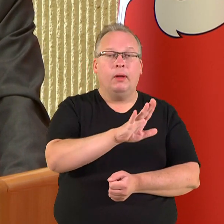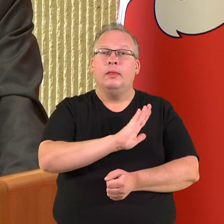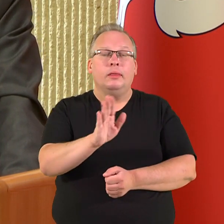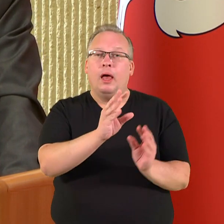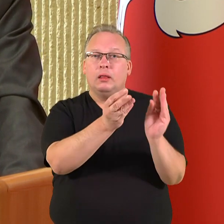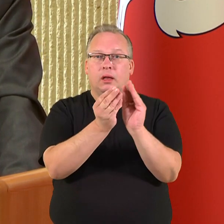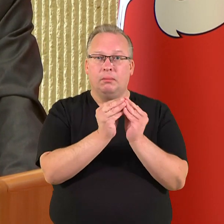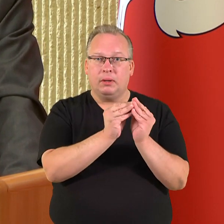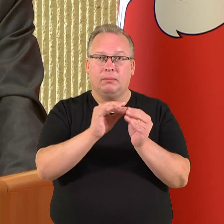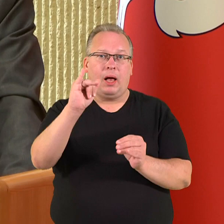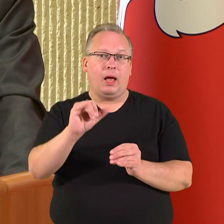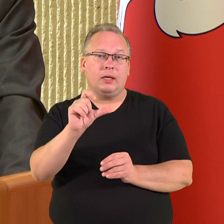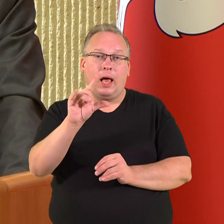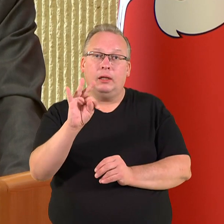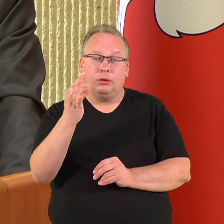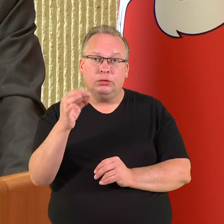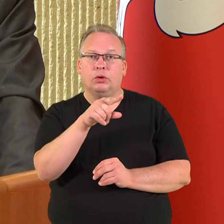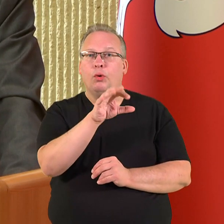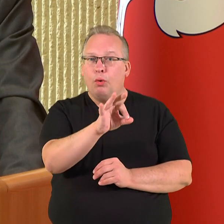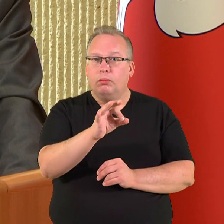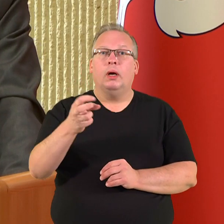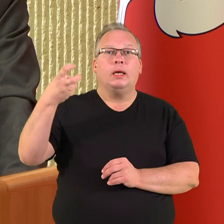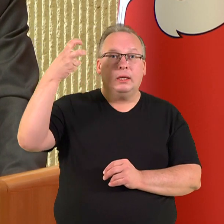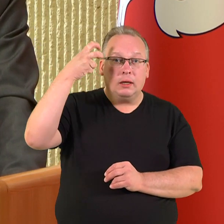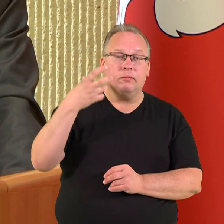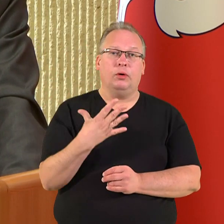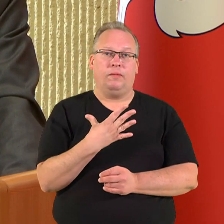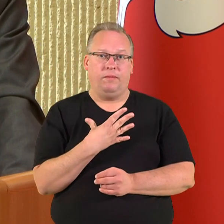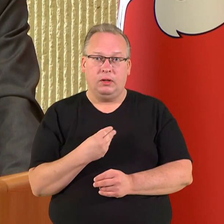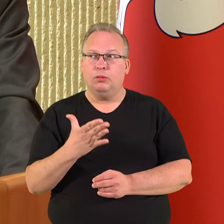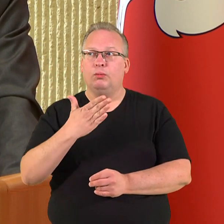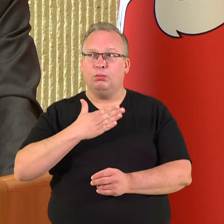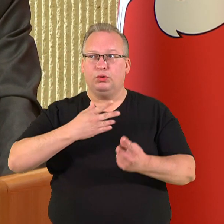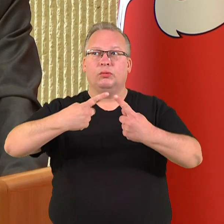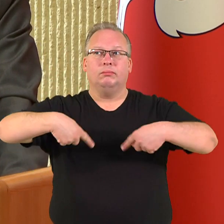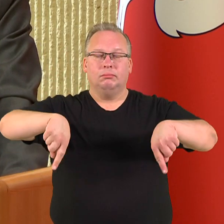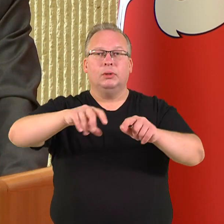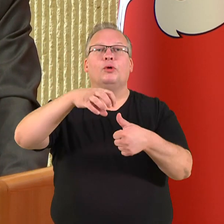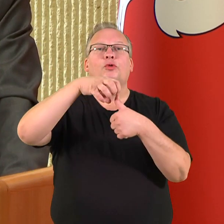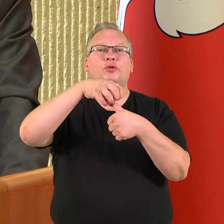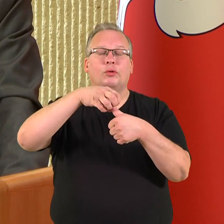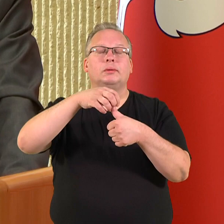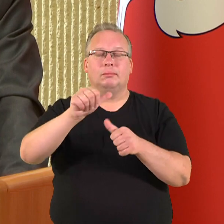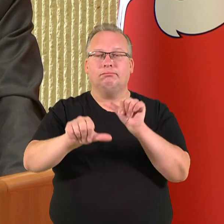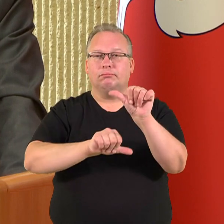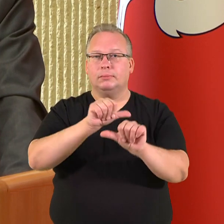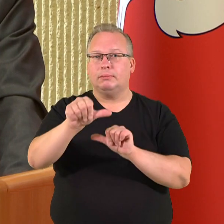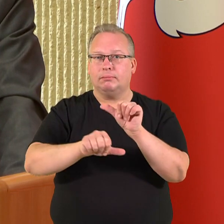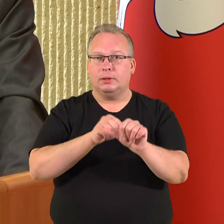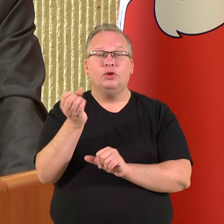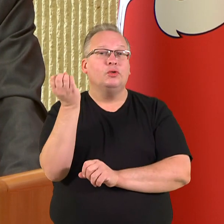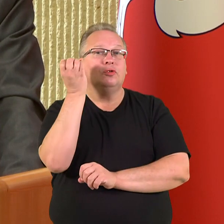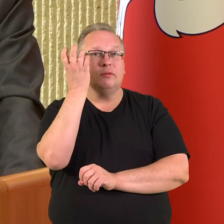jaltos, o Kievo, Vilniaus, mūsų regiono sostinių ilgamžė patirtis ir